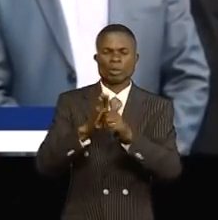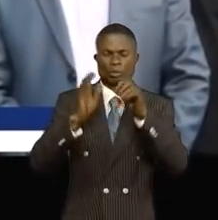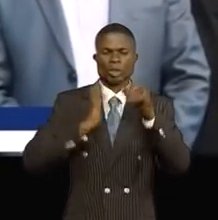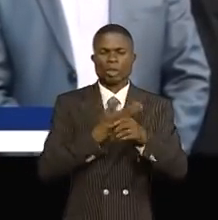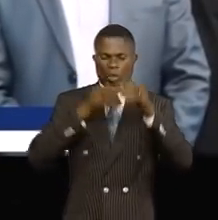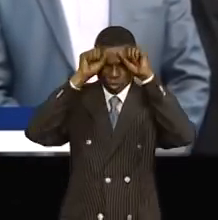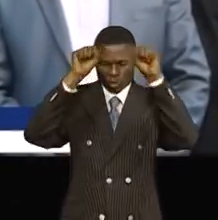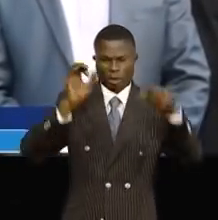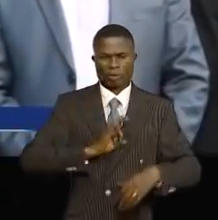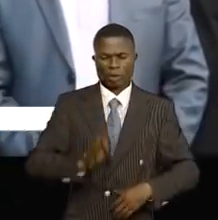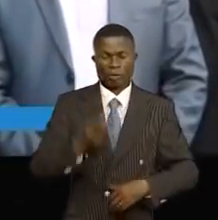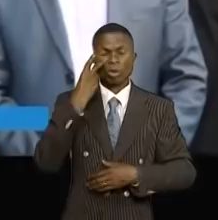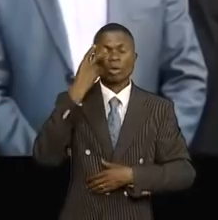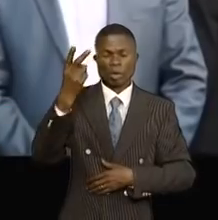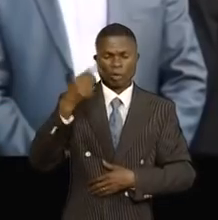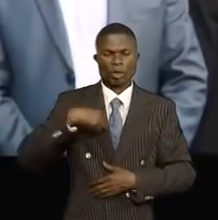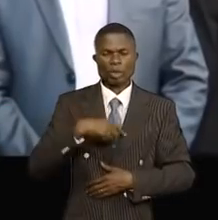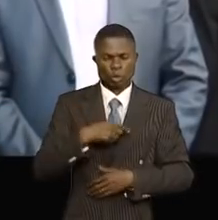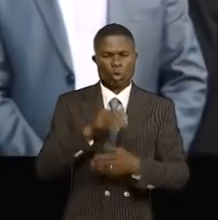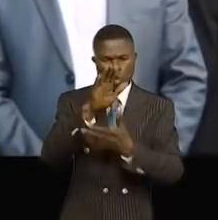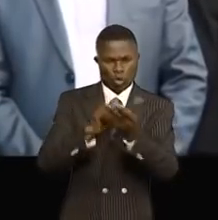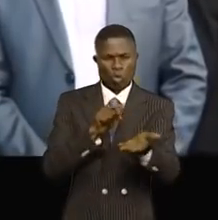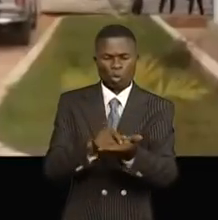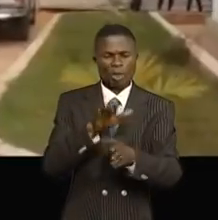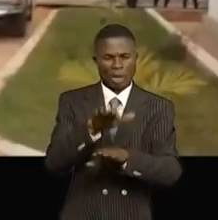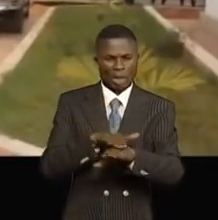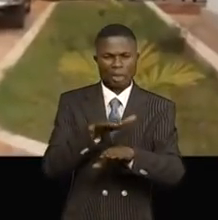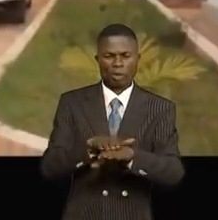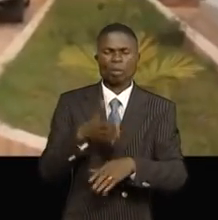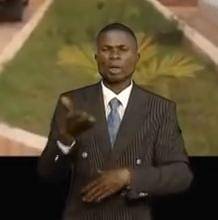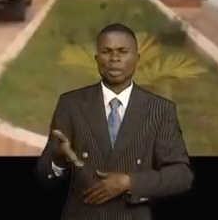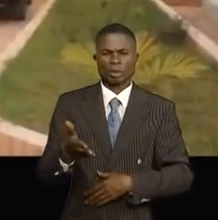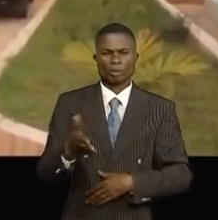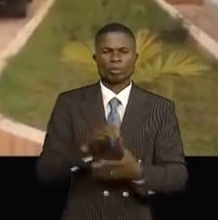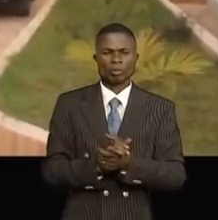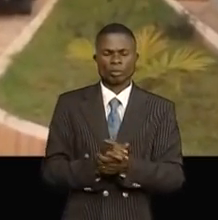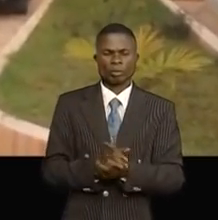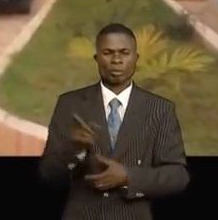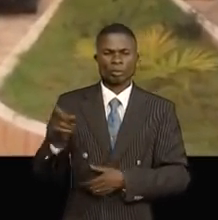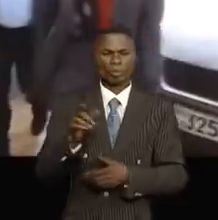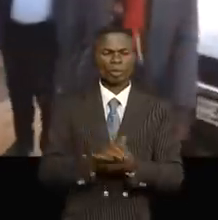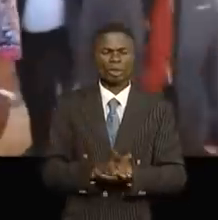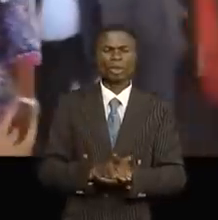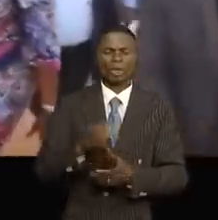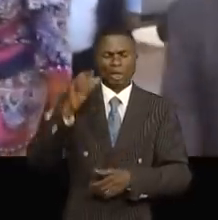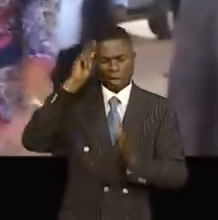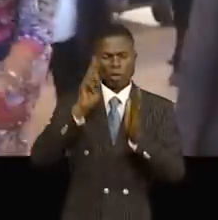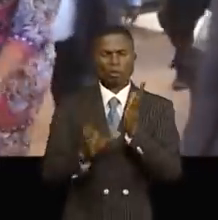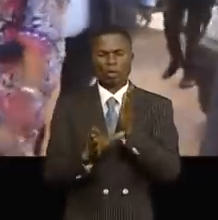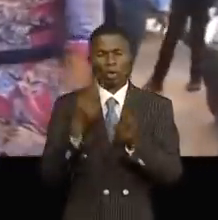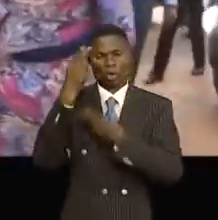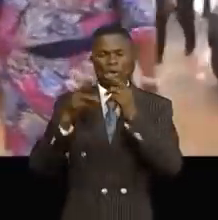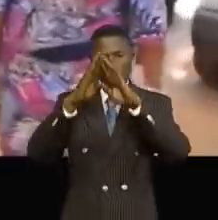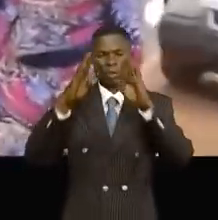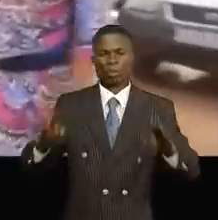de l'État par rapport à sa vision que nous sommes en train de suivre pas à pas. Faisant d'une pierre deux coups, Fifi Masuka a visité une partie du